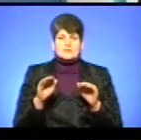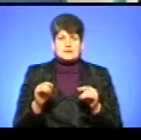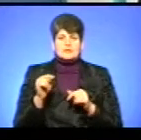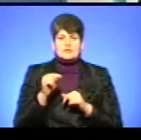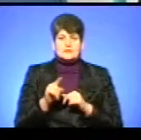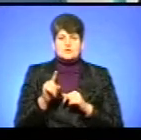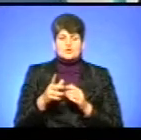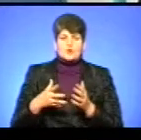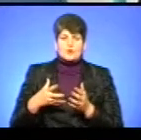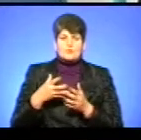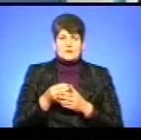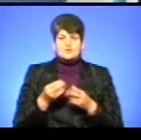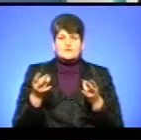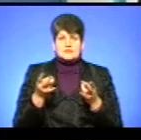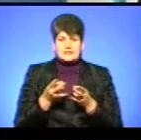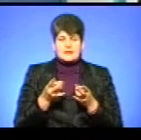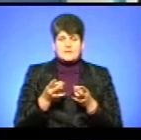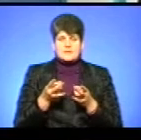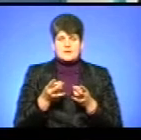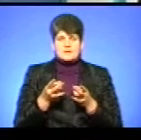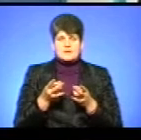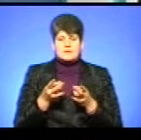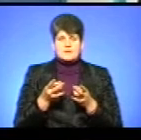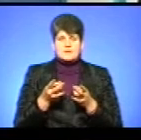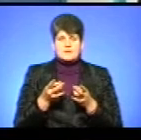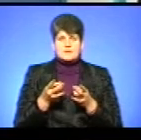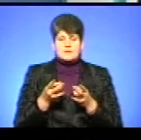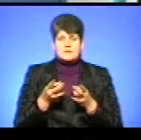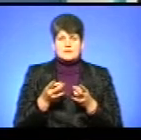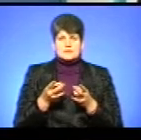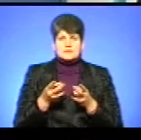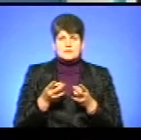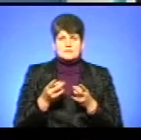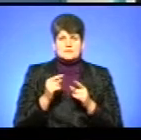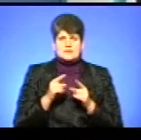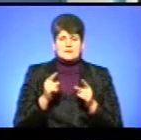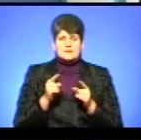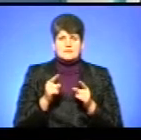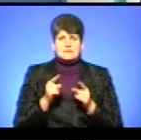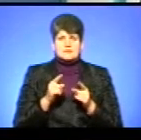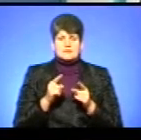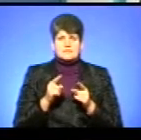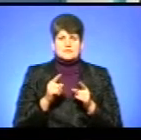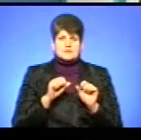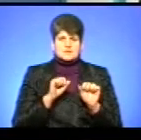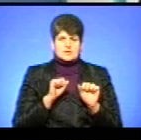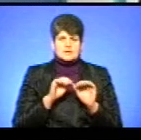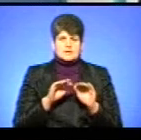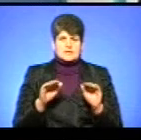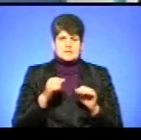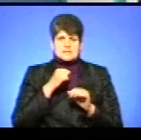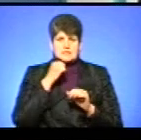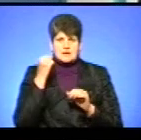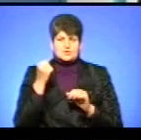оплачувати треба. Але місцій голова порушив закон не тільки дітей, але і старшого покоління